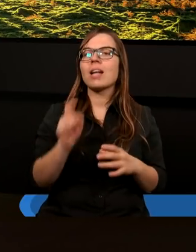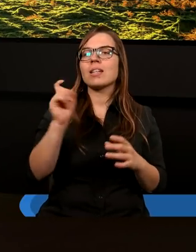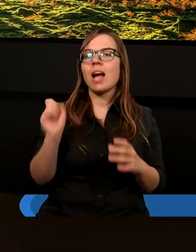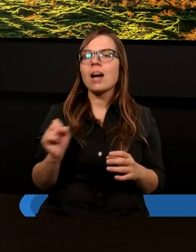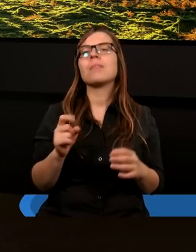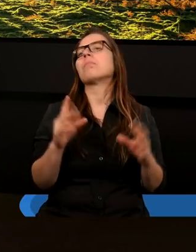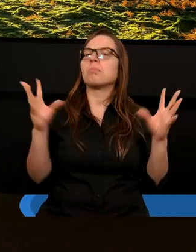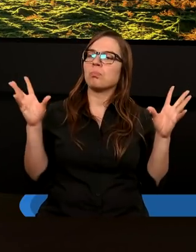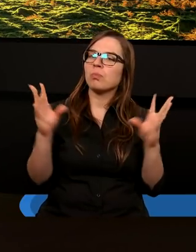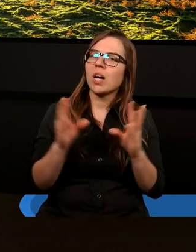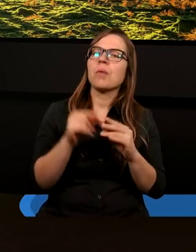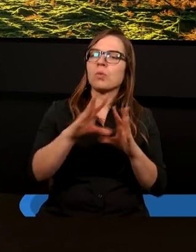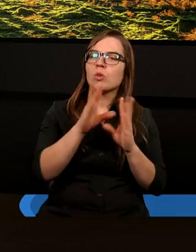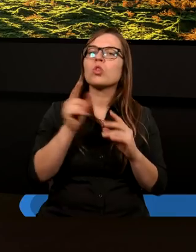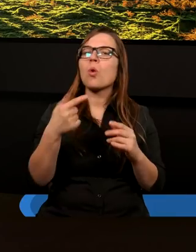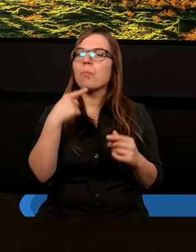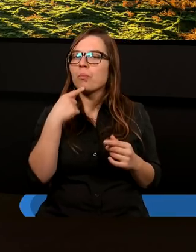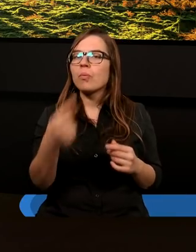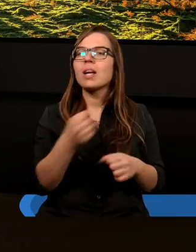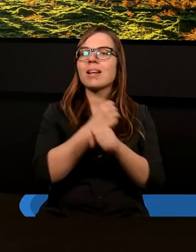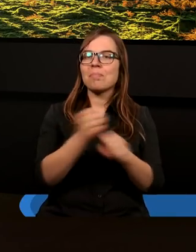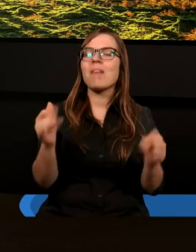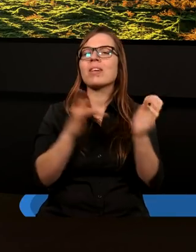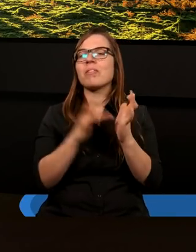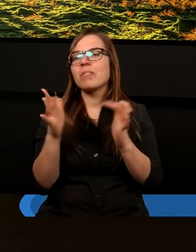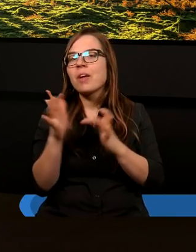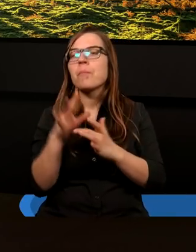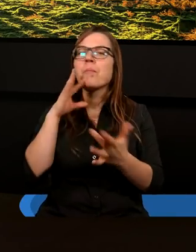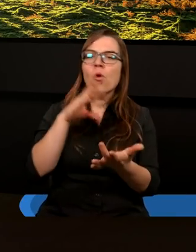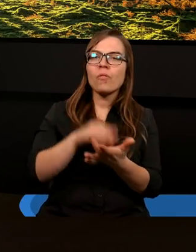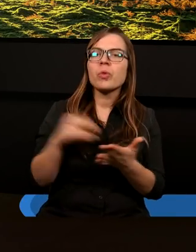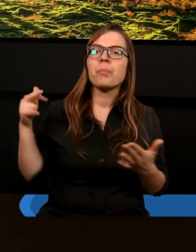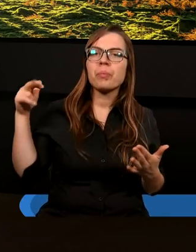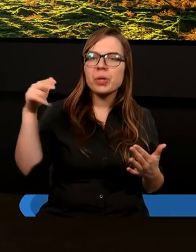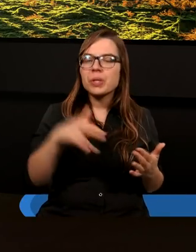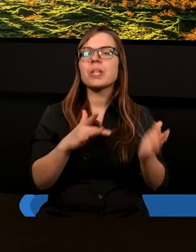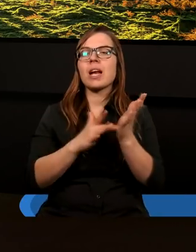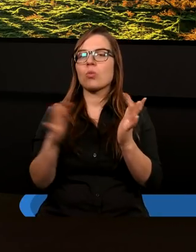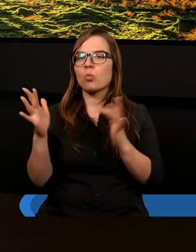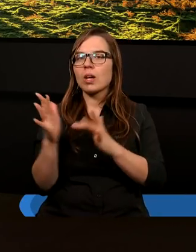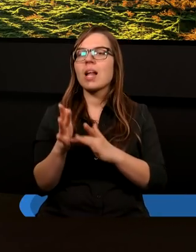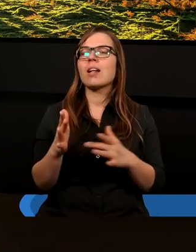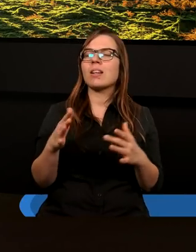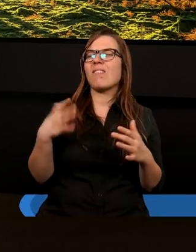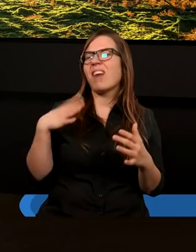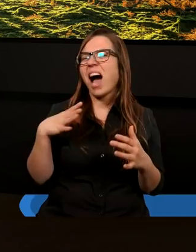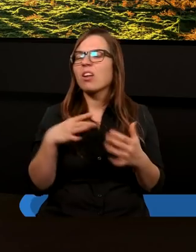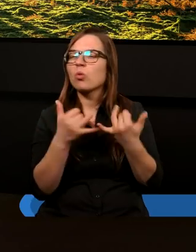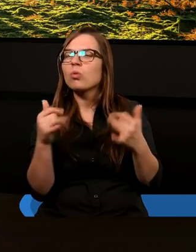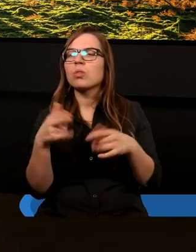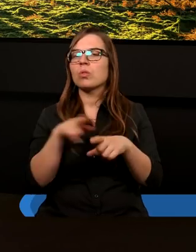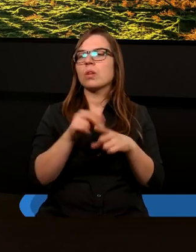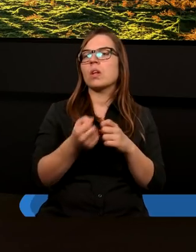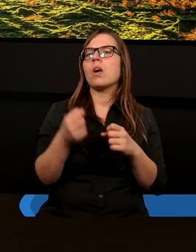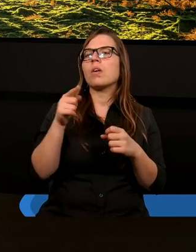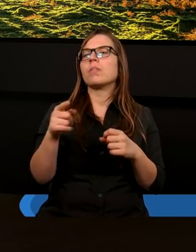reasumując to, co już powiedzieliśmy, zbawienie w Jezusie, czy powtórne przyjście Jezusa w wartości, na które